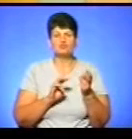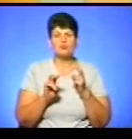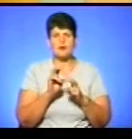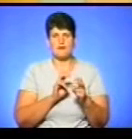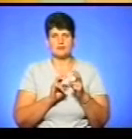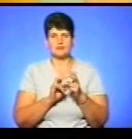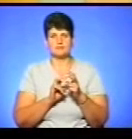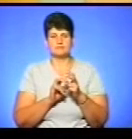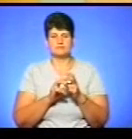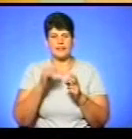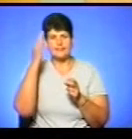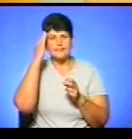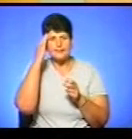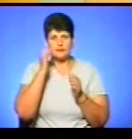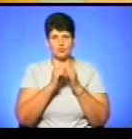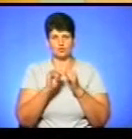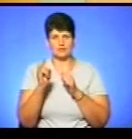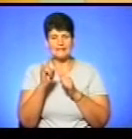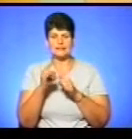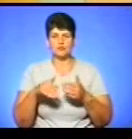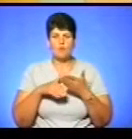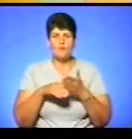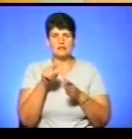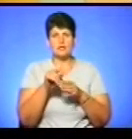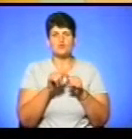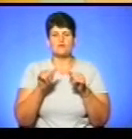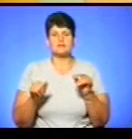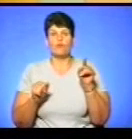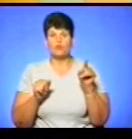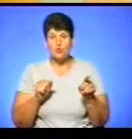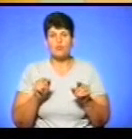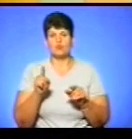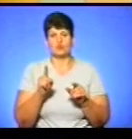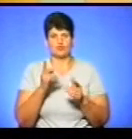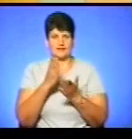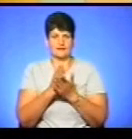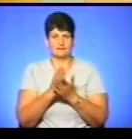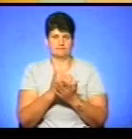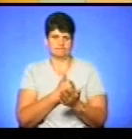задатки кожної дитини і допомагати їй розвиватися в тому, до чого дитина має нахил.